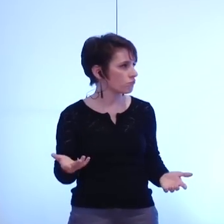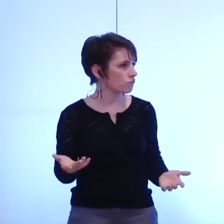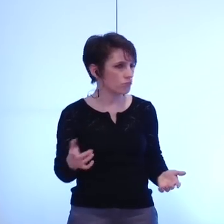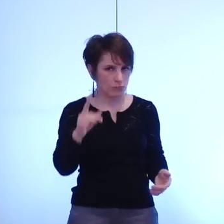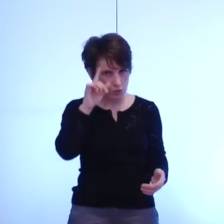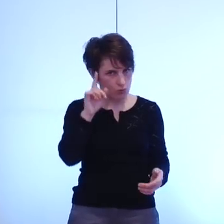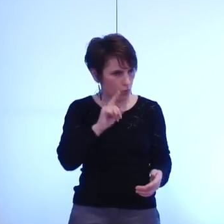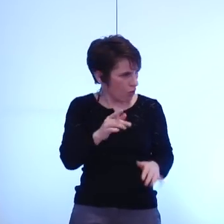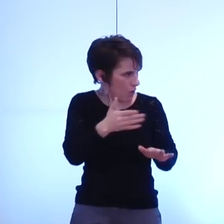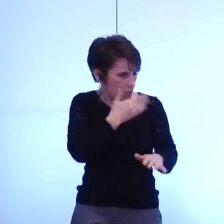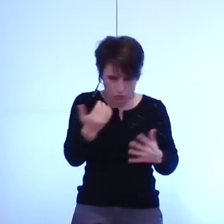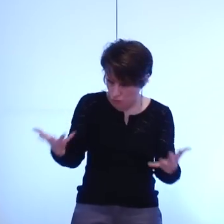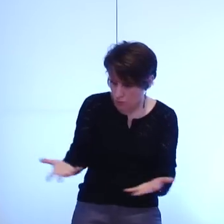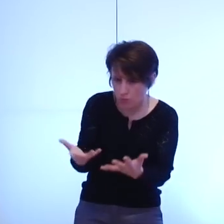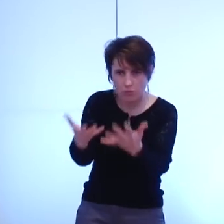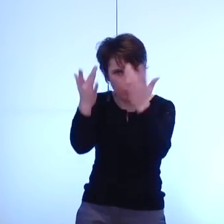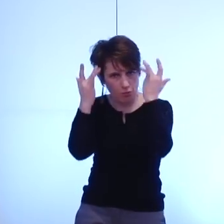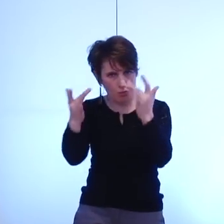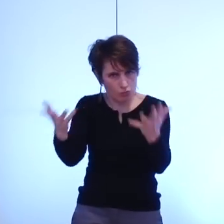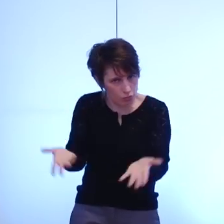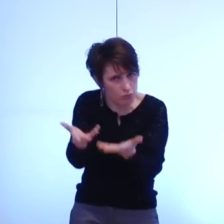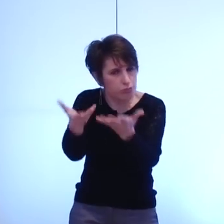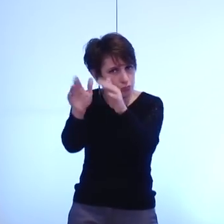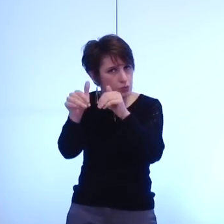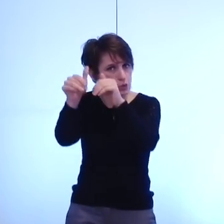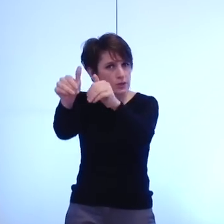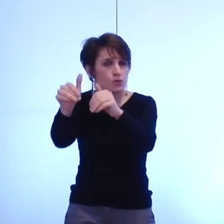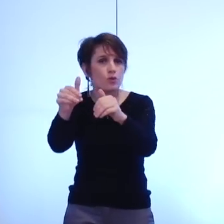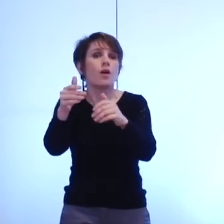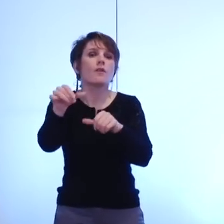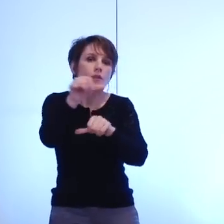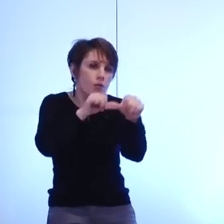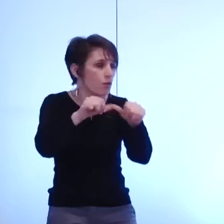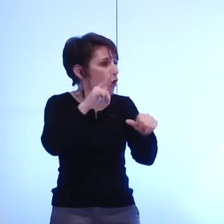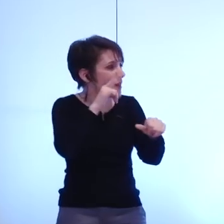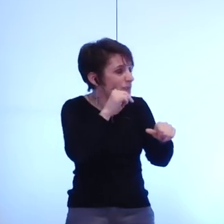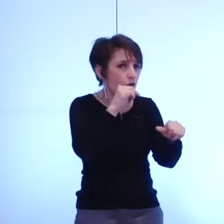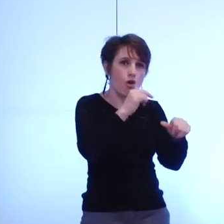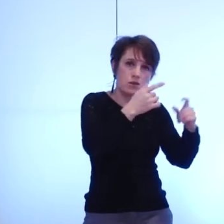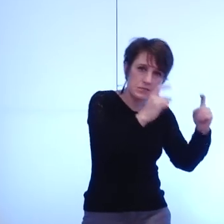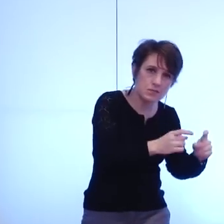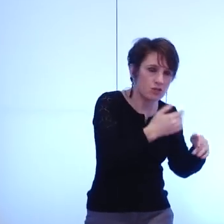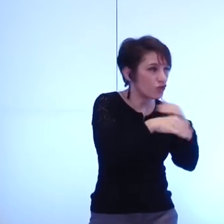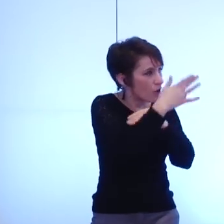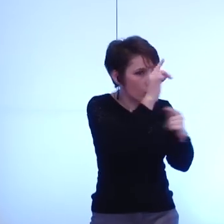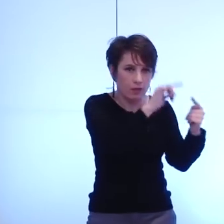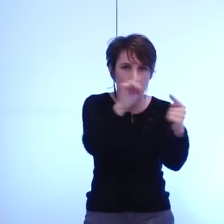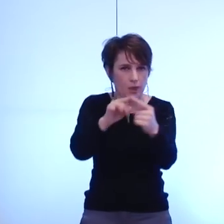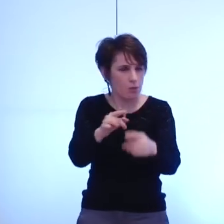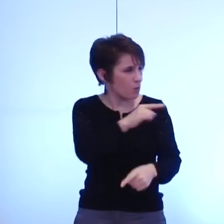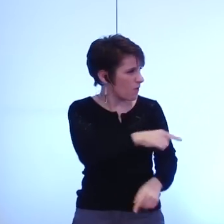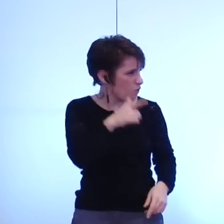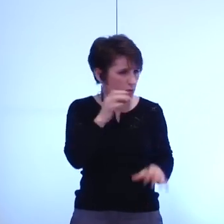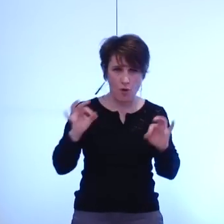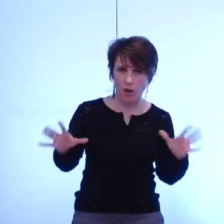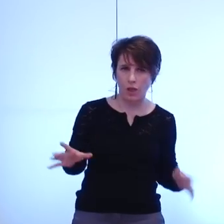ce fleuron grenoblois en répartissant l'effort sur d'autres secteurs. Pourquoi ce débat-là n'a-t-il pas eu lieu ? Pourquoi avez